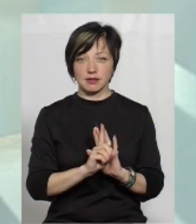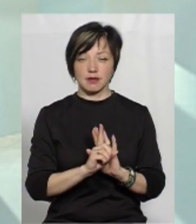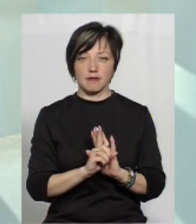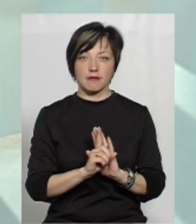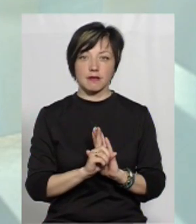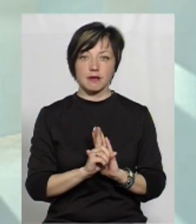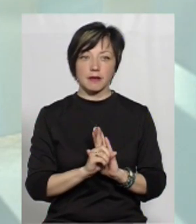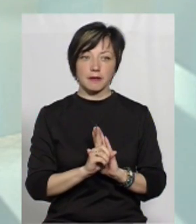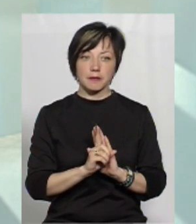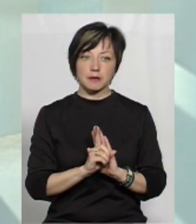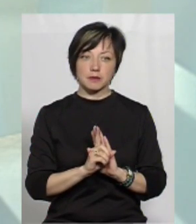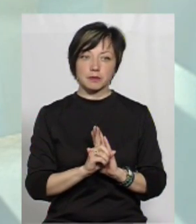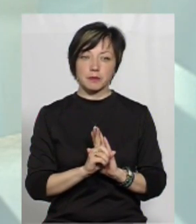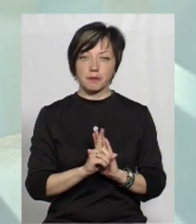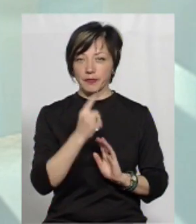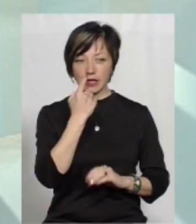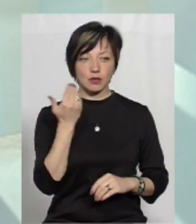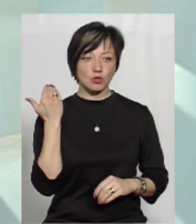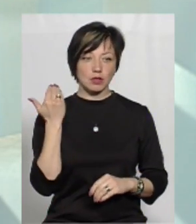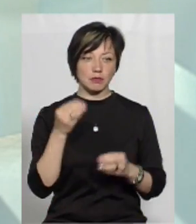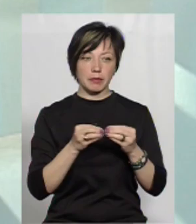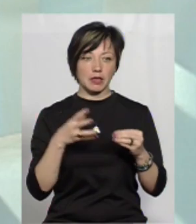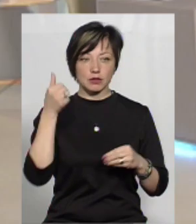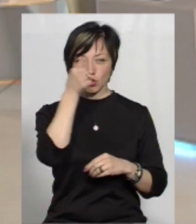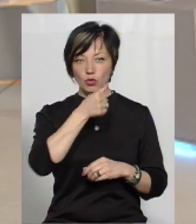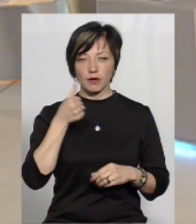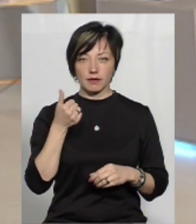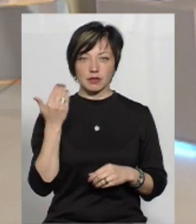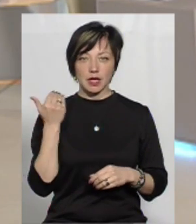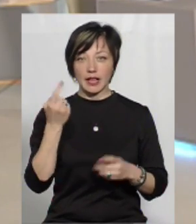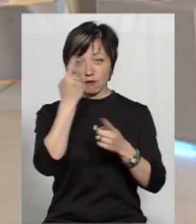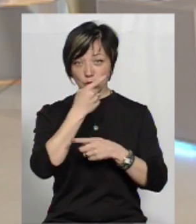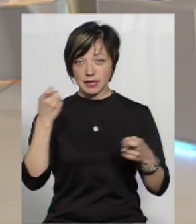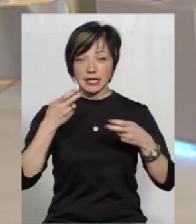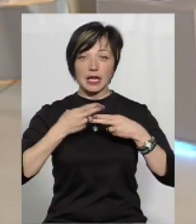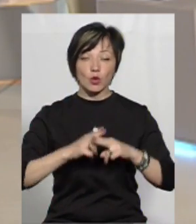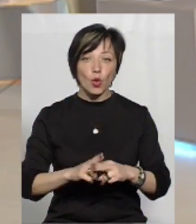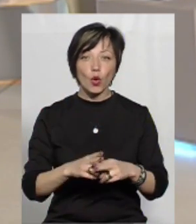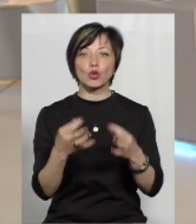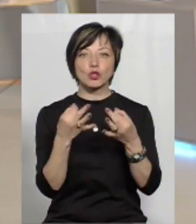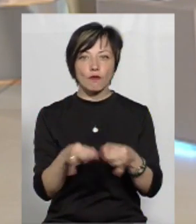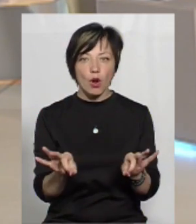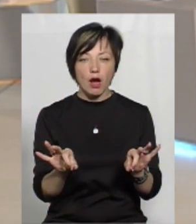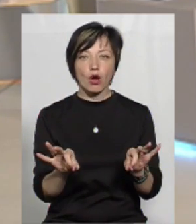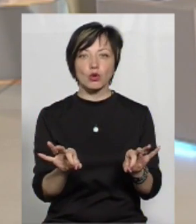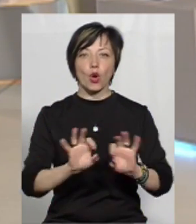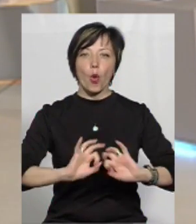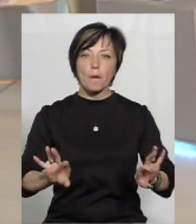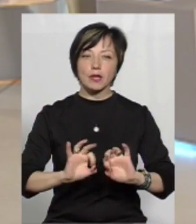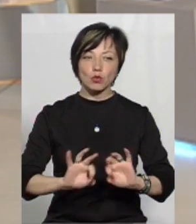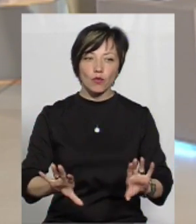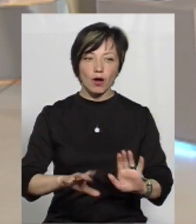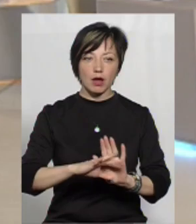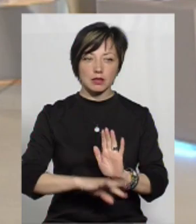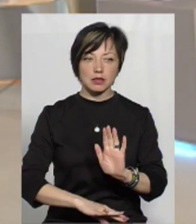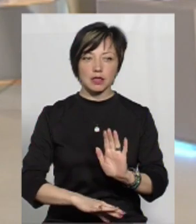буквально нещодавно, років 15 назад, інформаційні технології дозволяють коментувати.